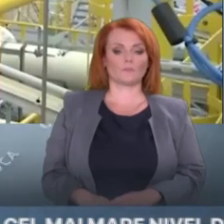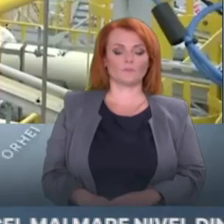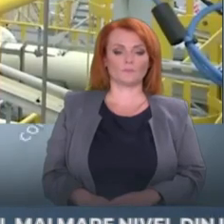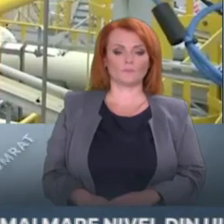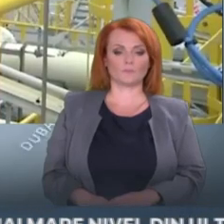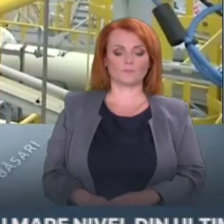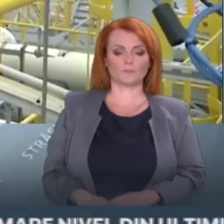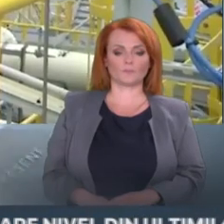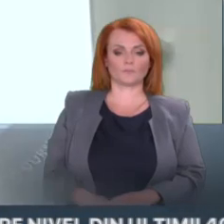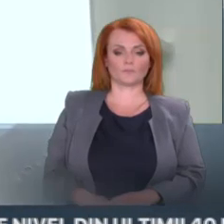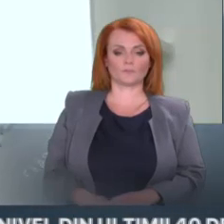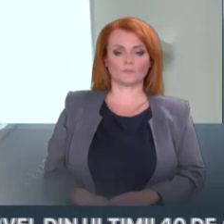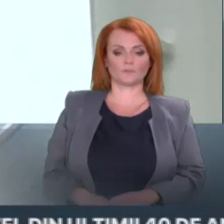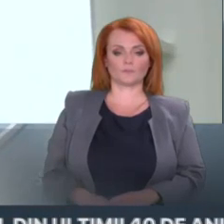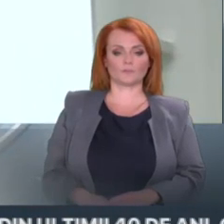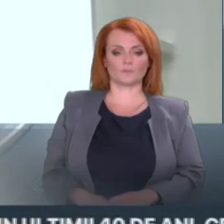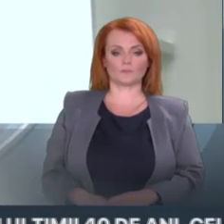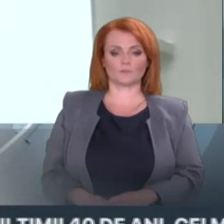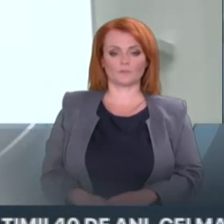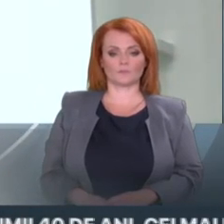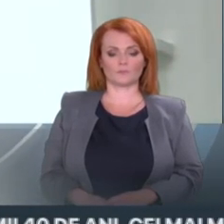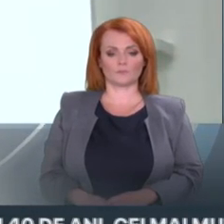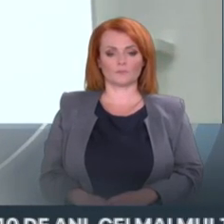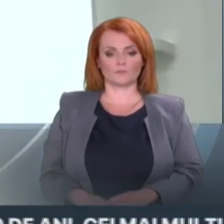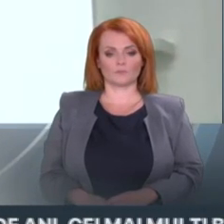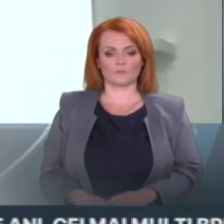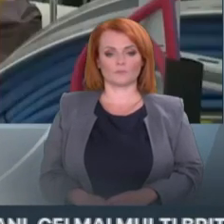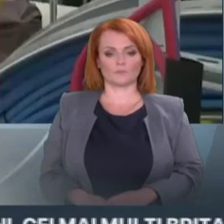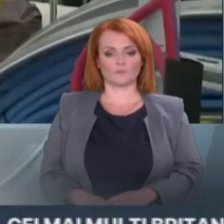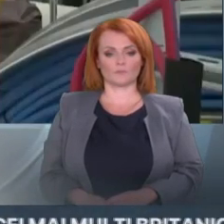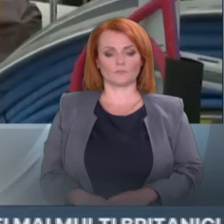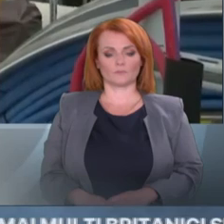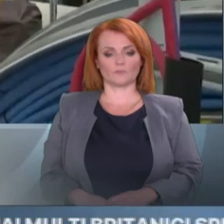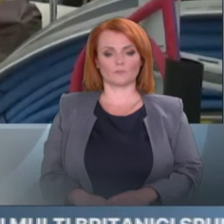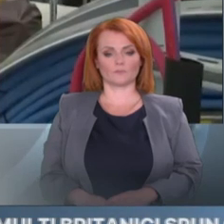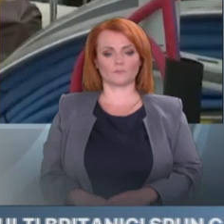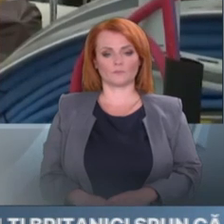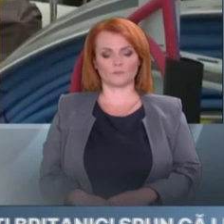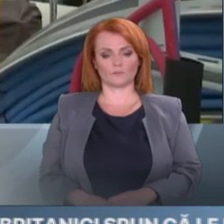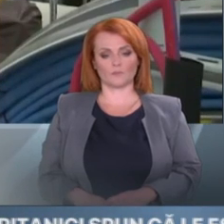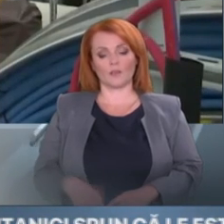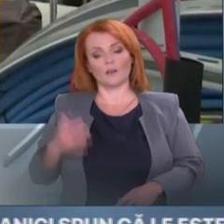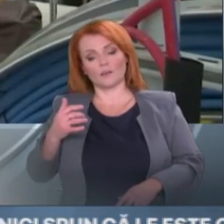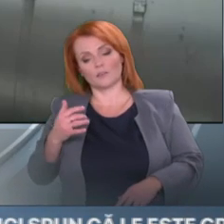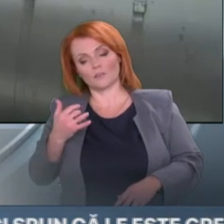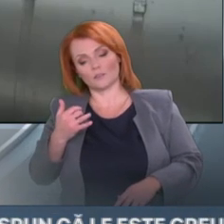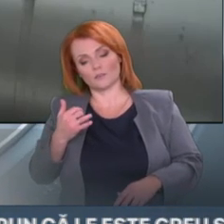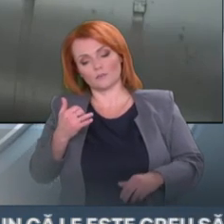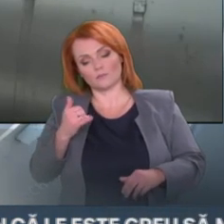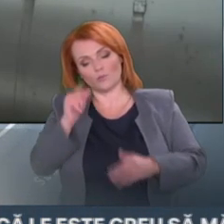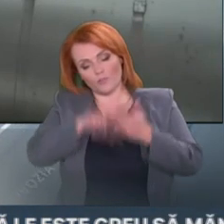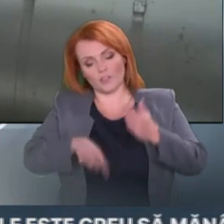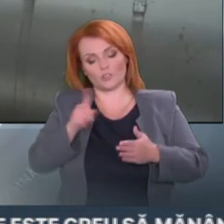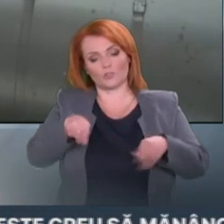de cerisele distribuției cazelor naturale, acest lucru va crea o situație mai bună în acest domeniu, deci în partea CSN de